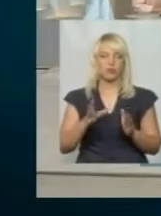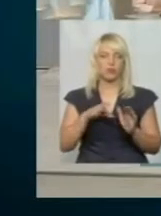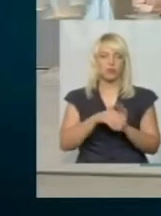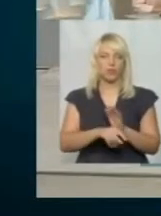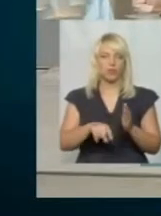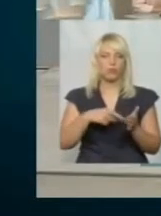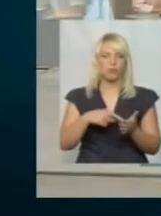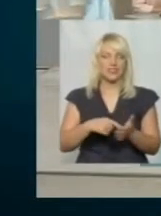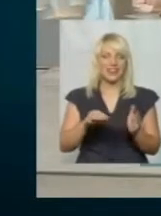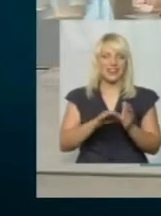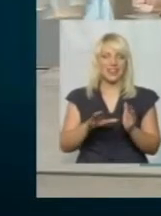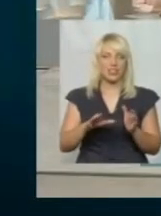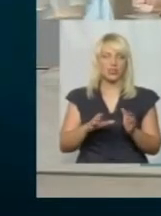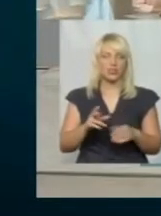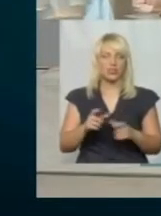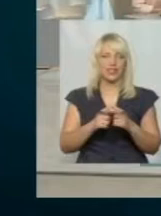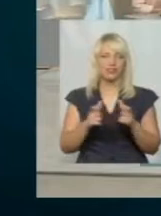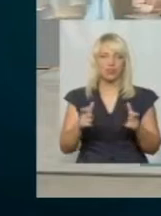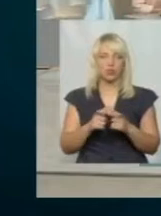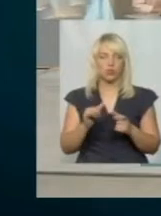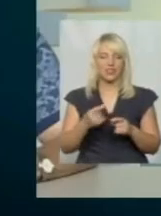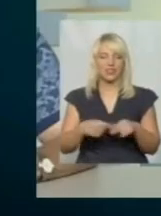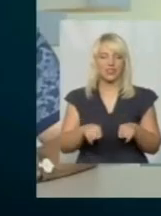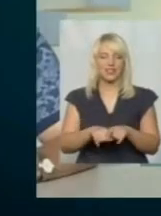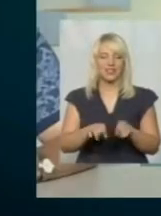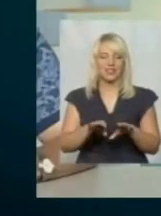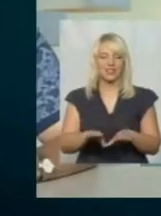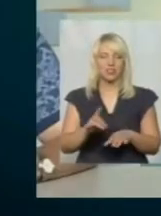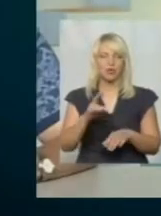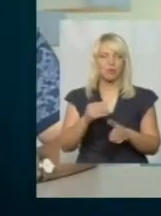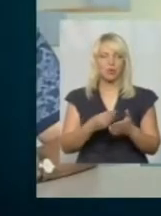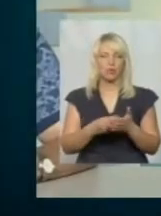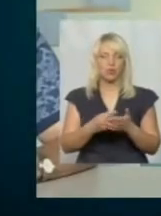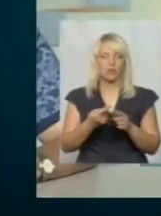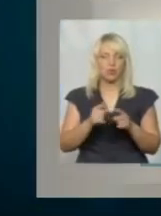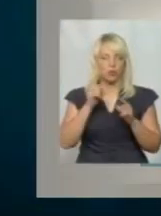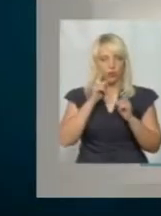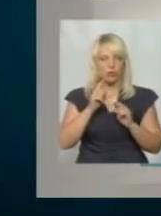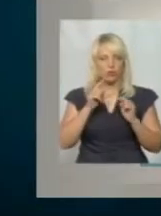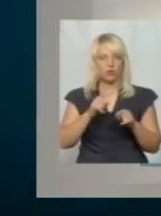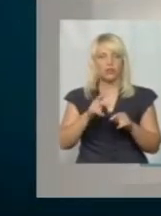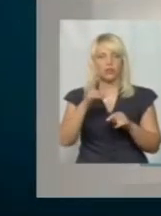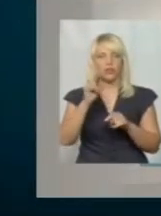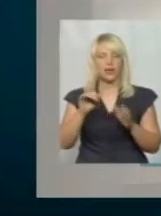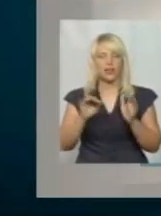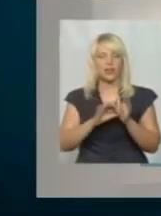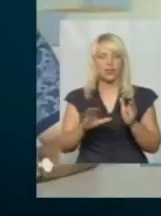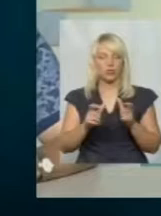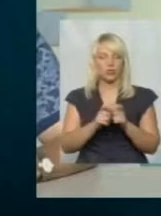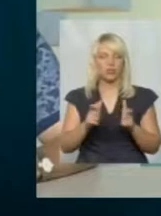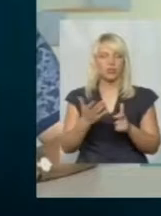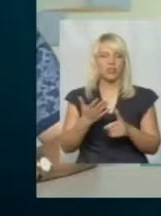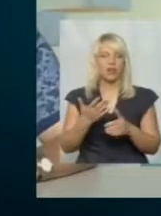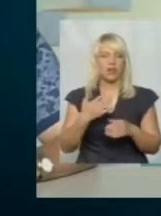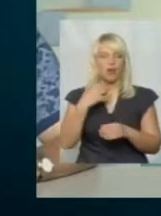електронний квиток. І відповідно, то рішення про тарифи, воно орієнтоване на електронний квиток. Яка основна